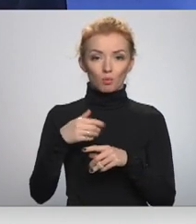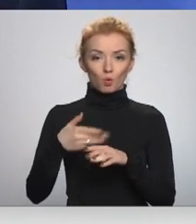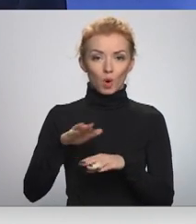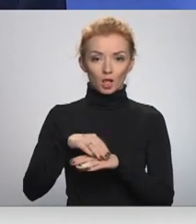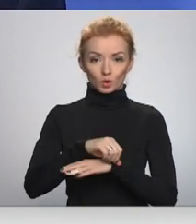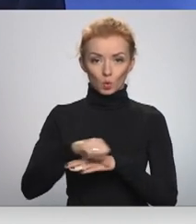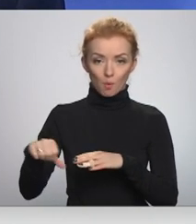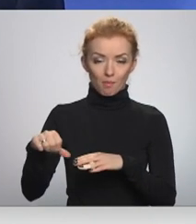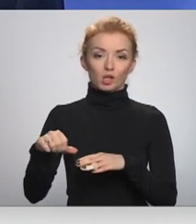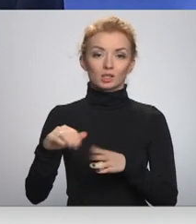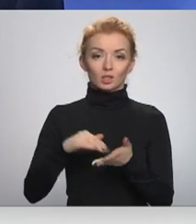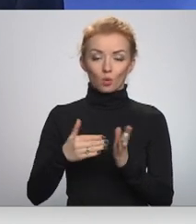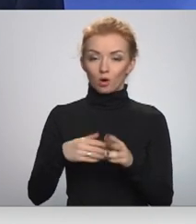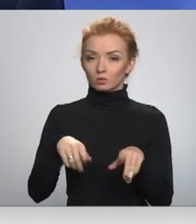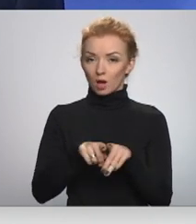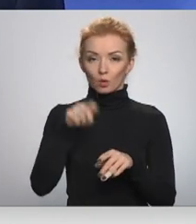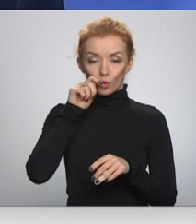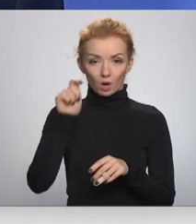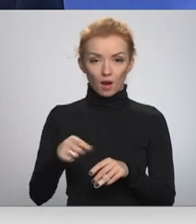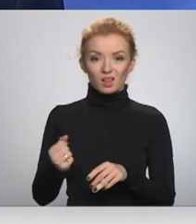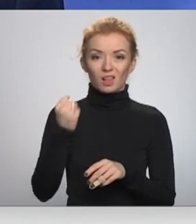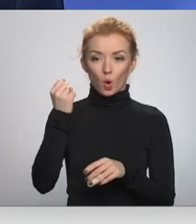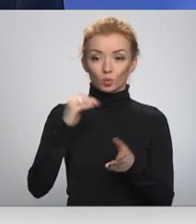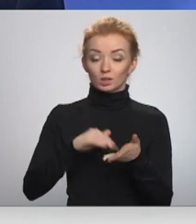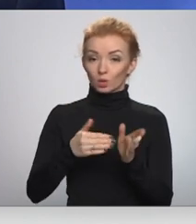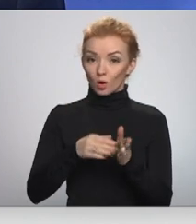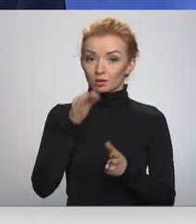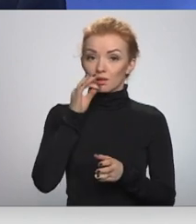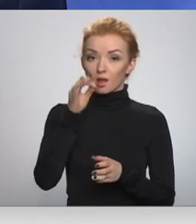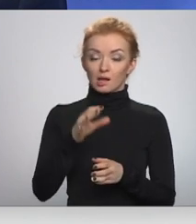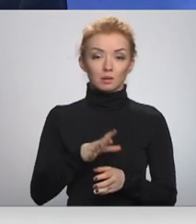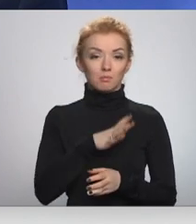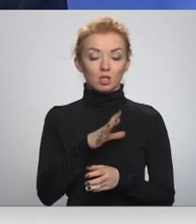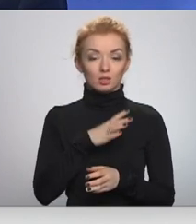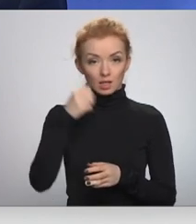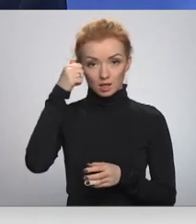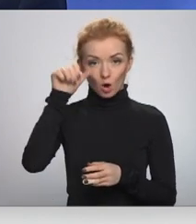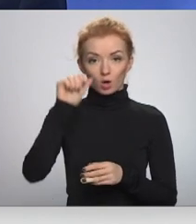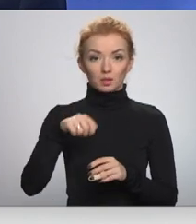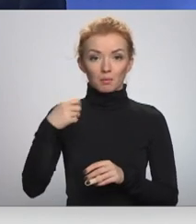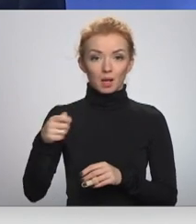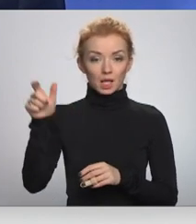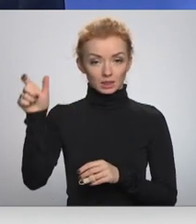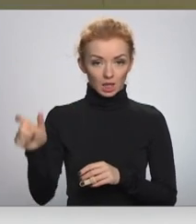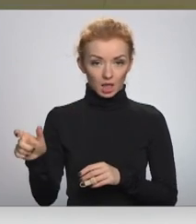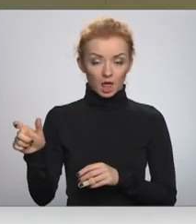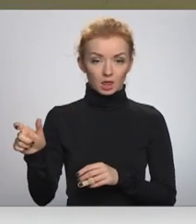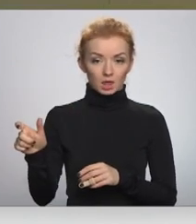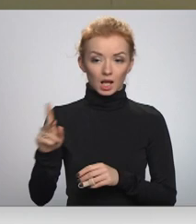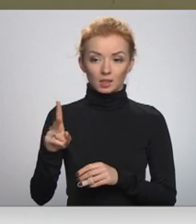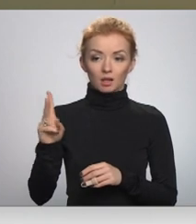situācijā un arī Ukraiņas draudu situācijā sacīja bijusi īgaunijas prezidenta Kersti Kāju laida.